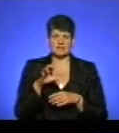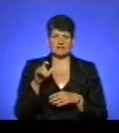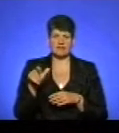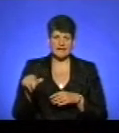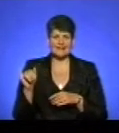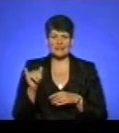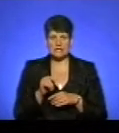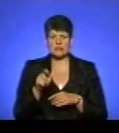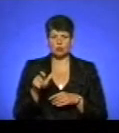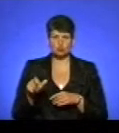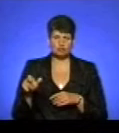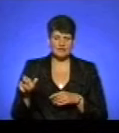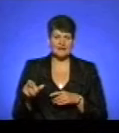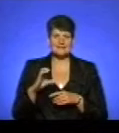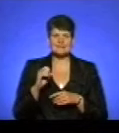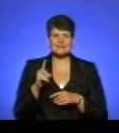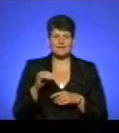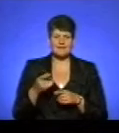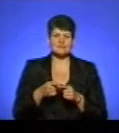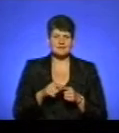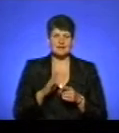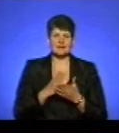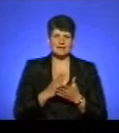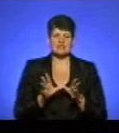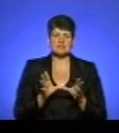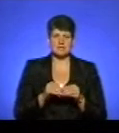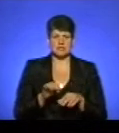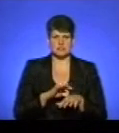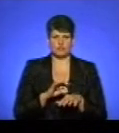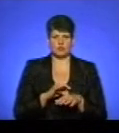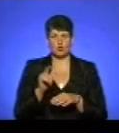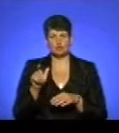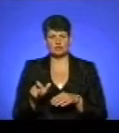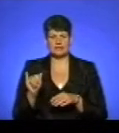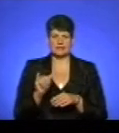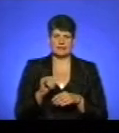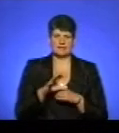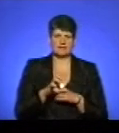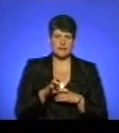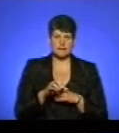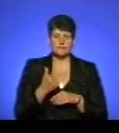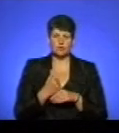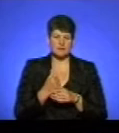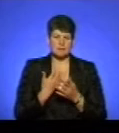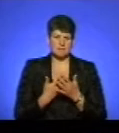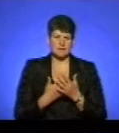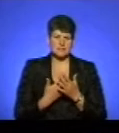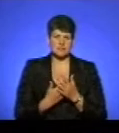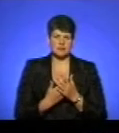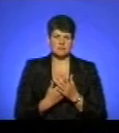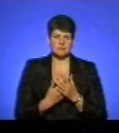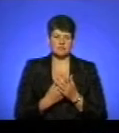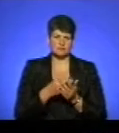Так що є сказ – є спільне захворення як для людини, так і для тварини. Основними ознаками і такими симптомами